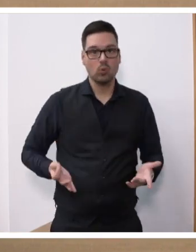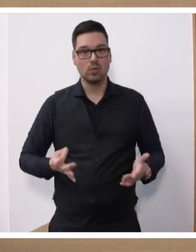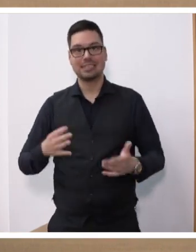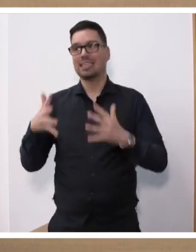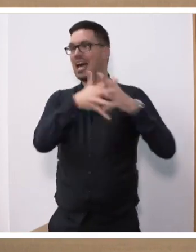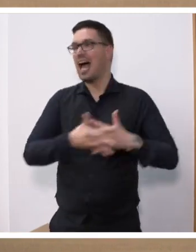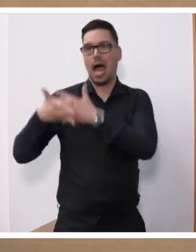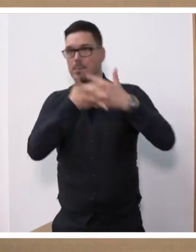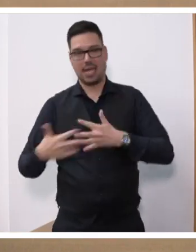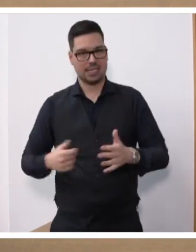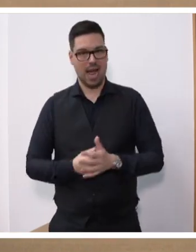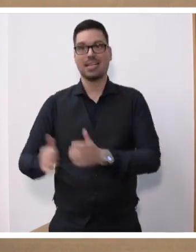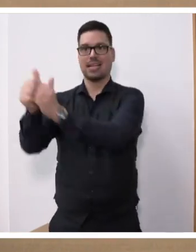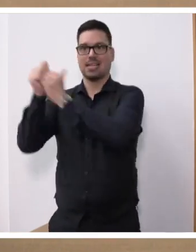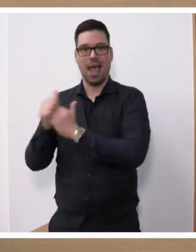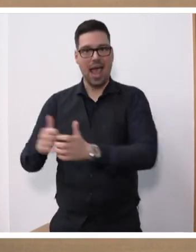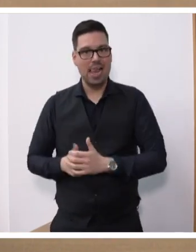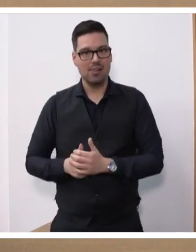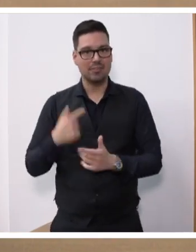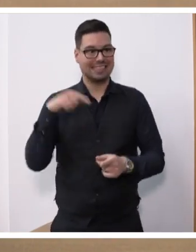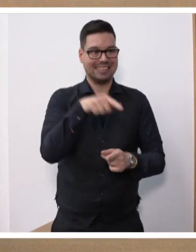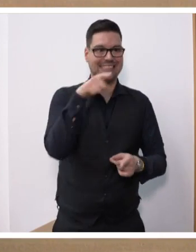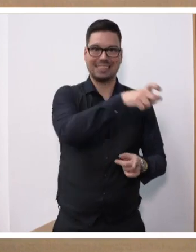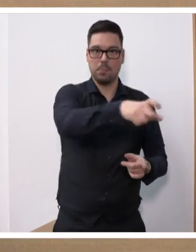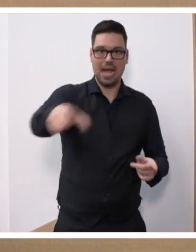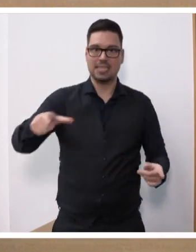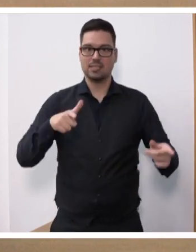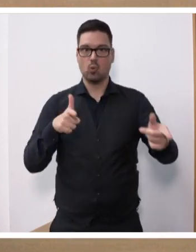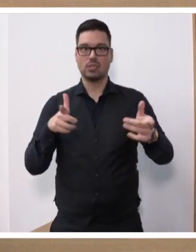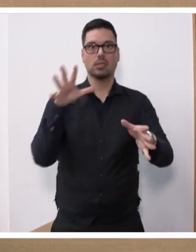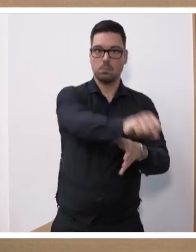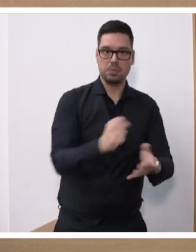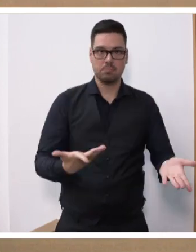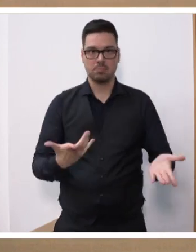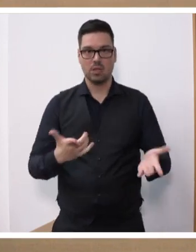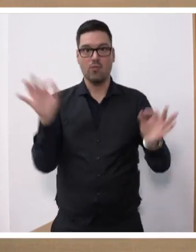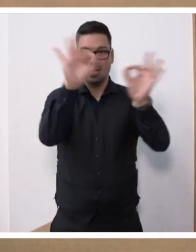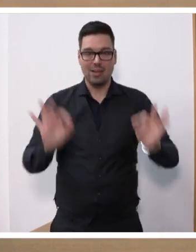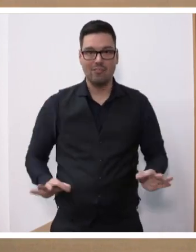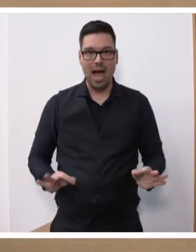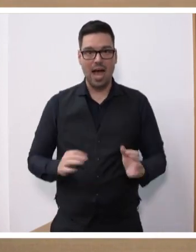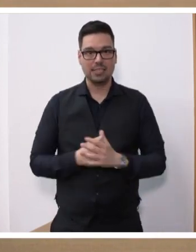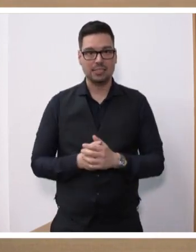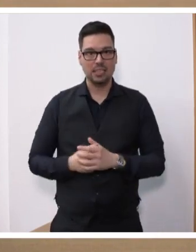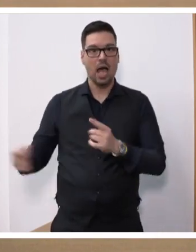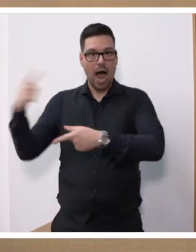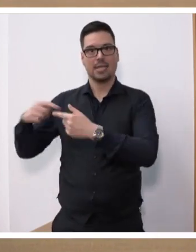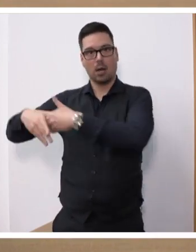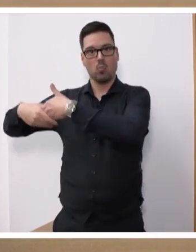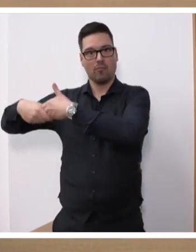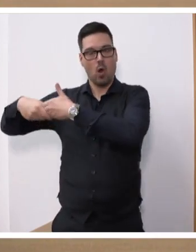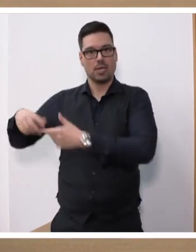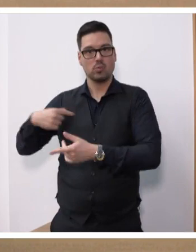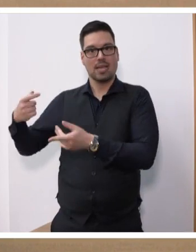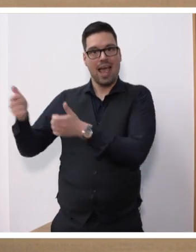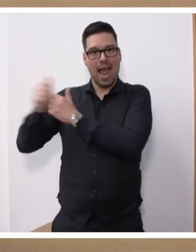Amerikaner, dass die uns helfen, damit wir diese Leute dingfest machen können und damit wir die Gefahren in diesem Land reduzieren können. Das kann